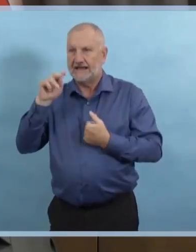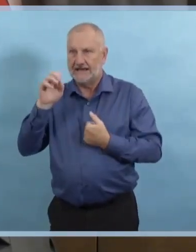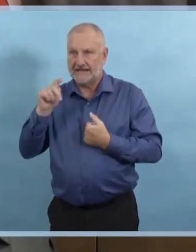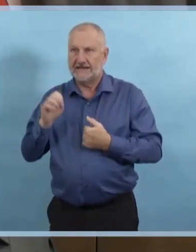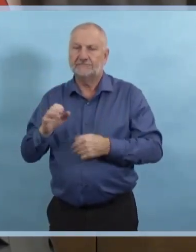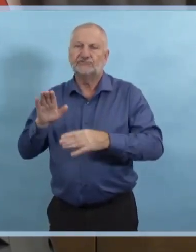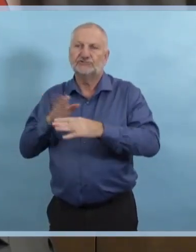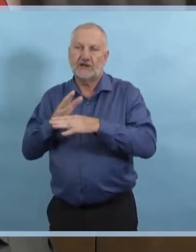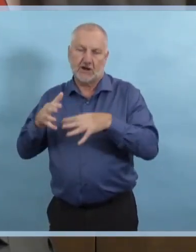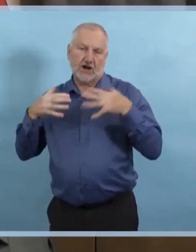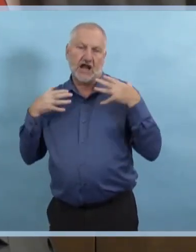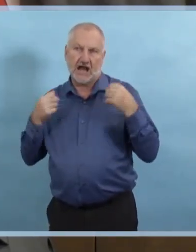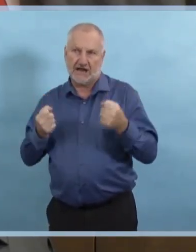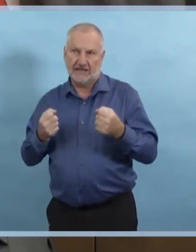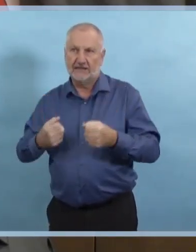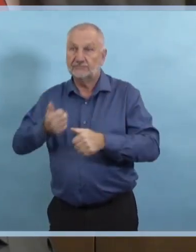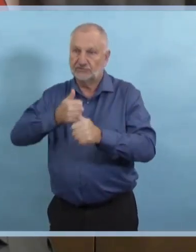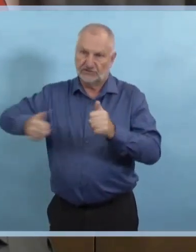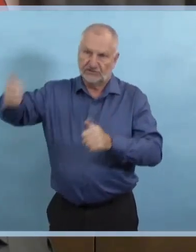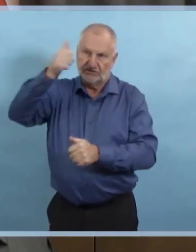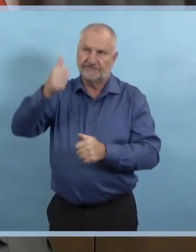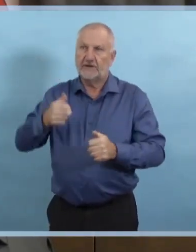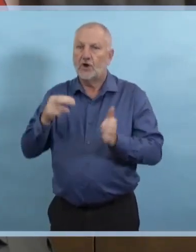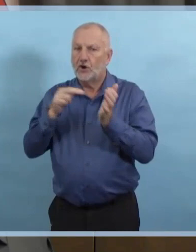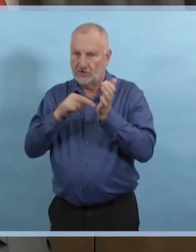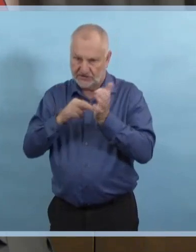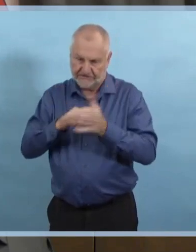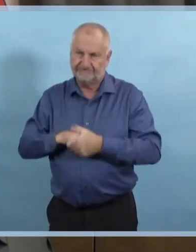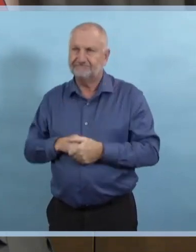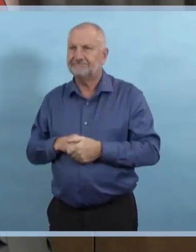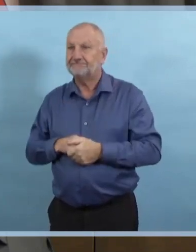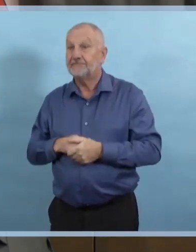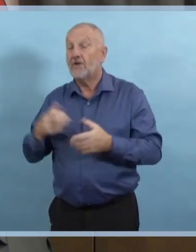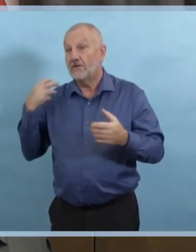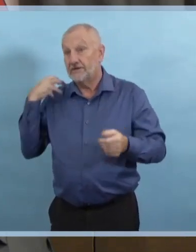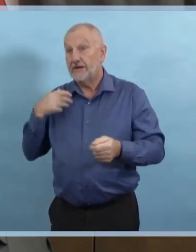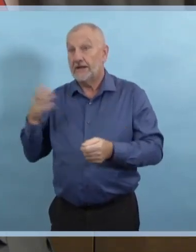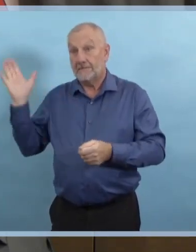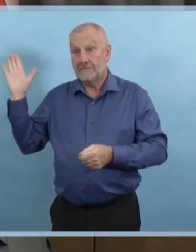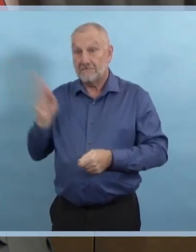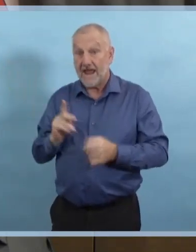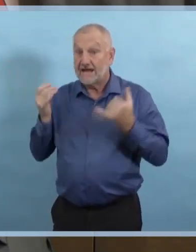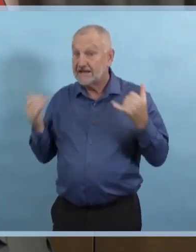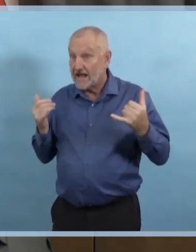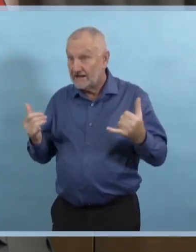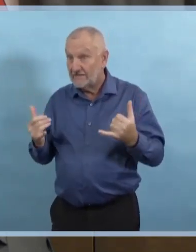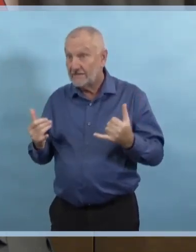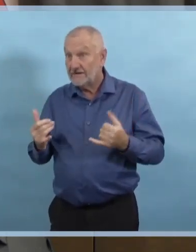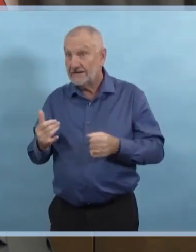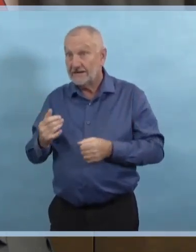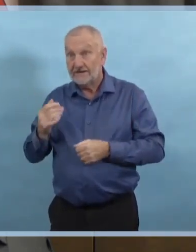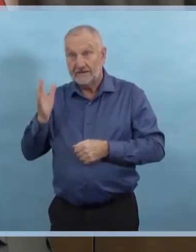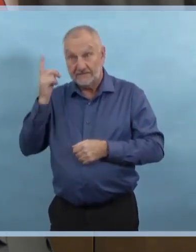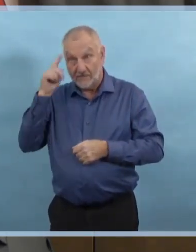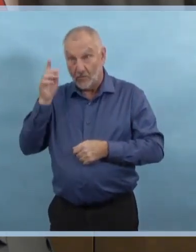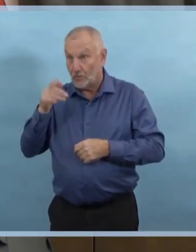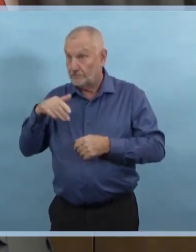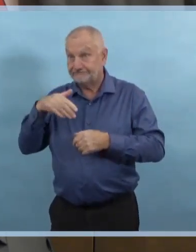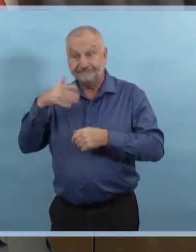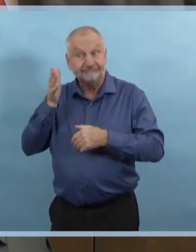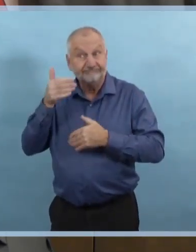et pour l'avenir prévisible à mesure que les effets de la pandémie continuent à s'amplifier